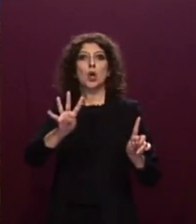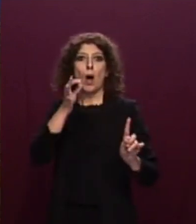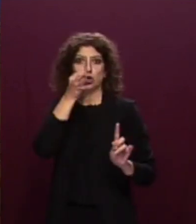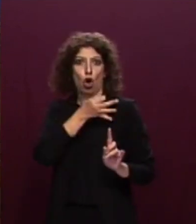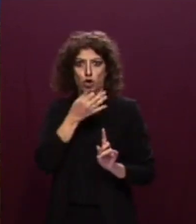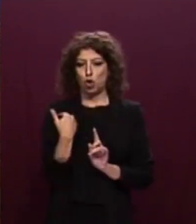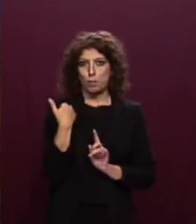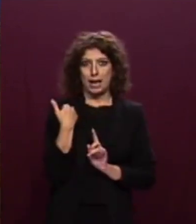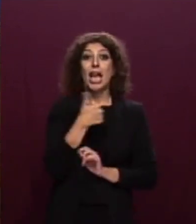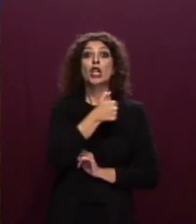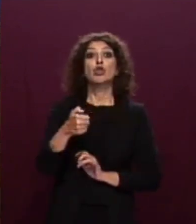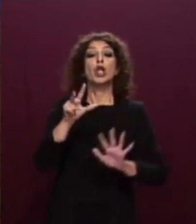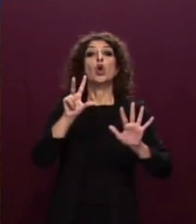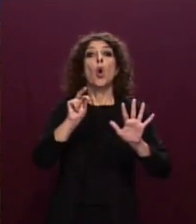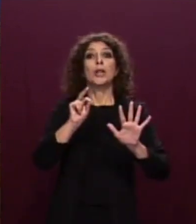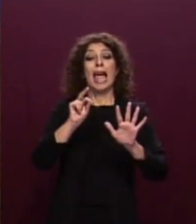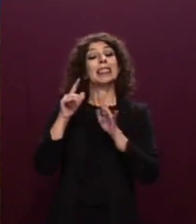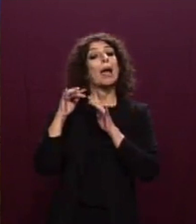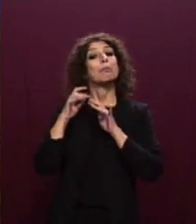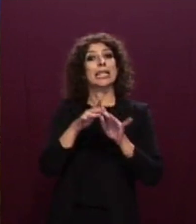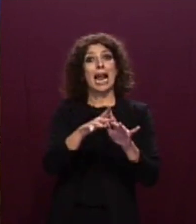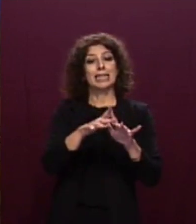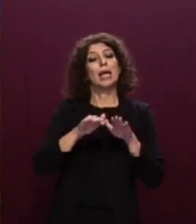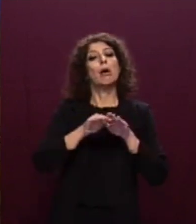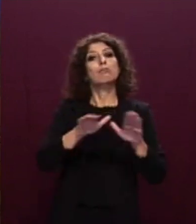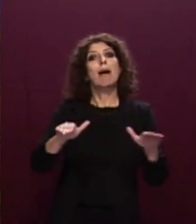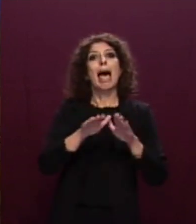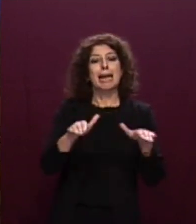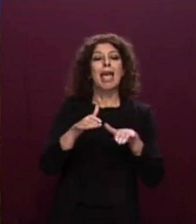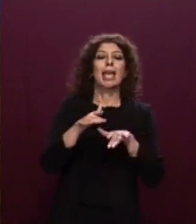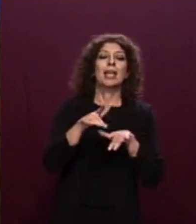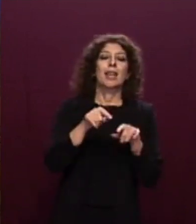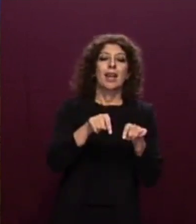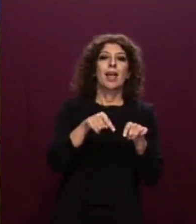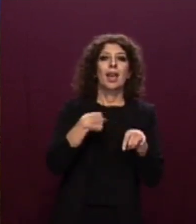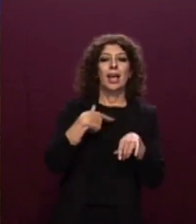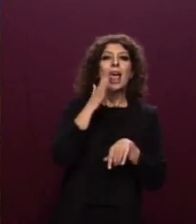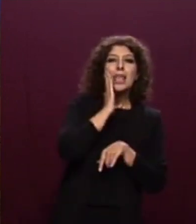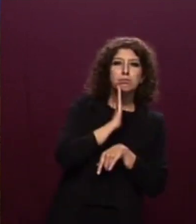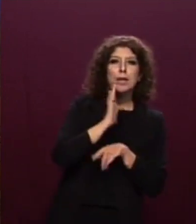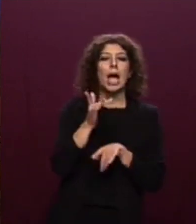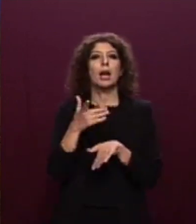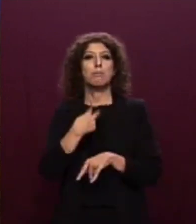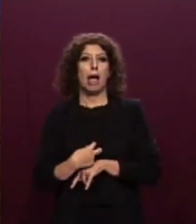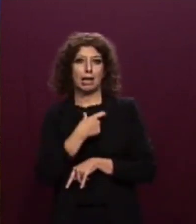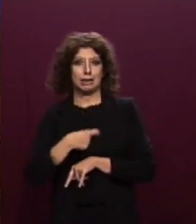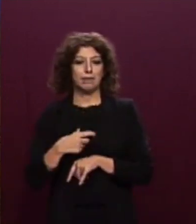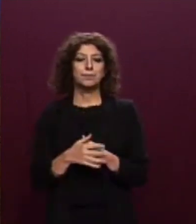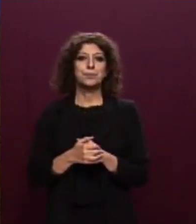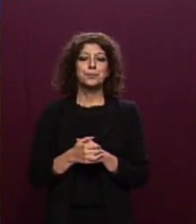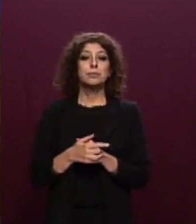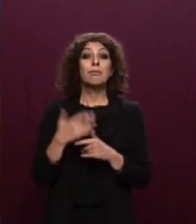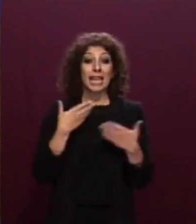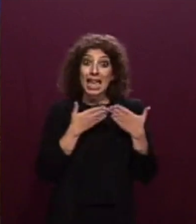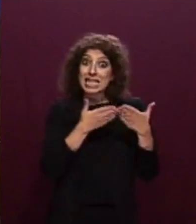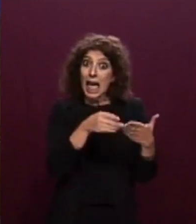un totale di 180 migranti in area SAR libica e maltese. A partire dal 23 ottobre la Humanity One ha inoltrata alle